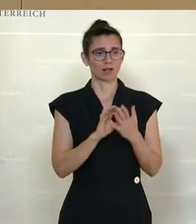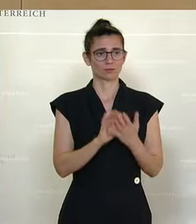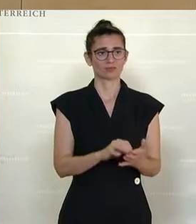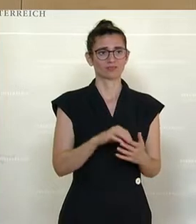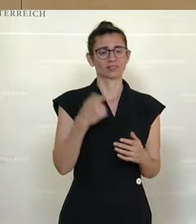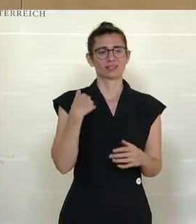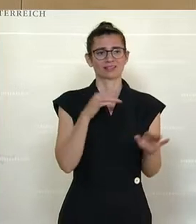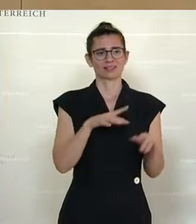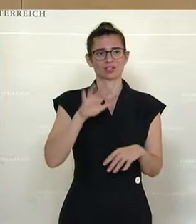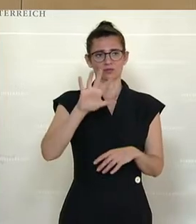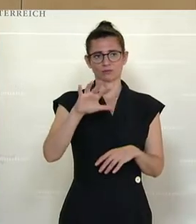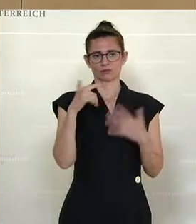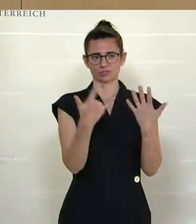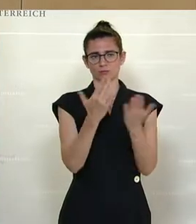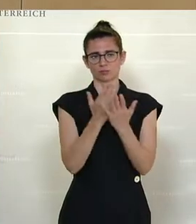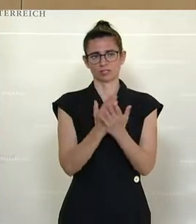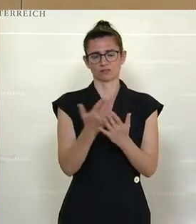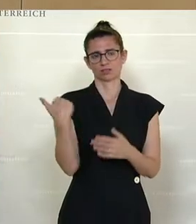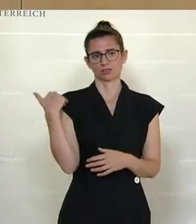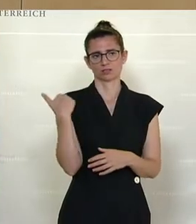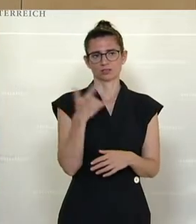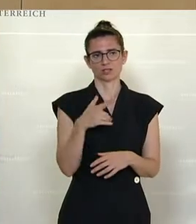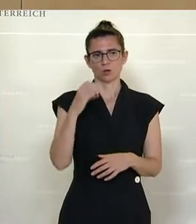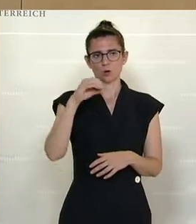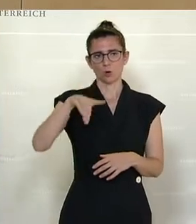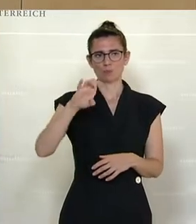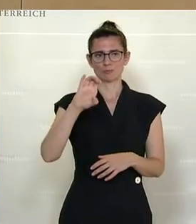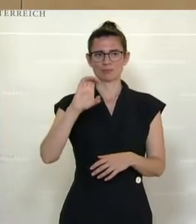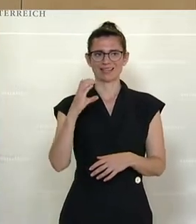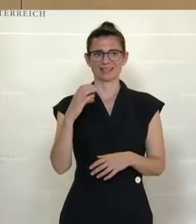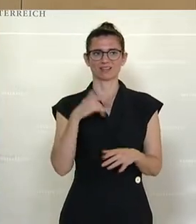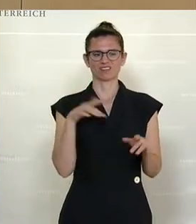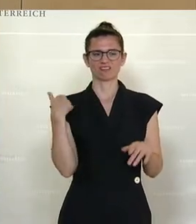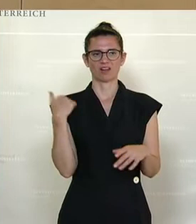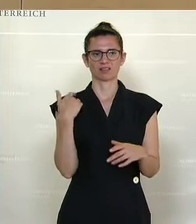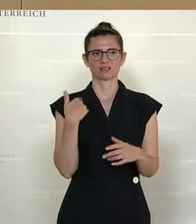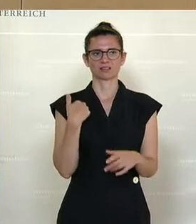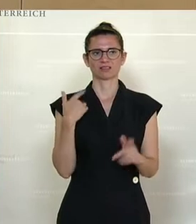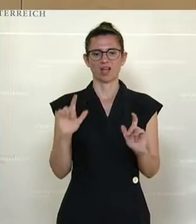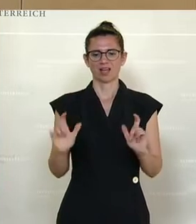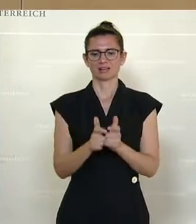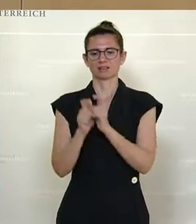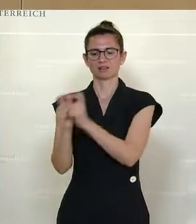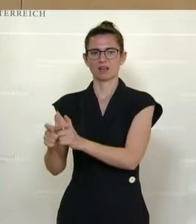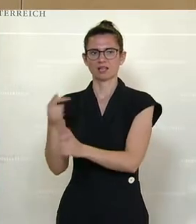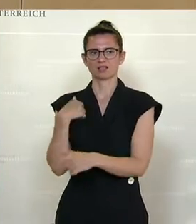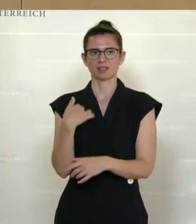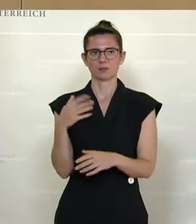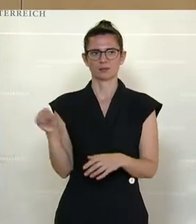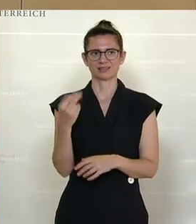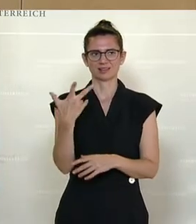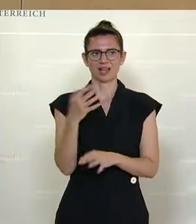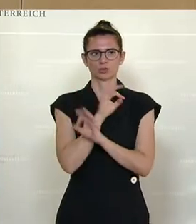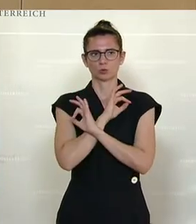Dezember 1975 erreicht, bei der OPEC-Versammlung, wo es zu einer Geiselnahme kam und zu einem Terroranschlag in der Folge mit drei